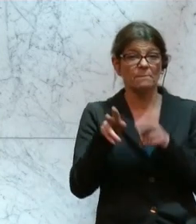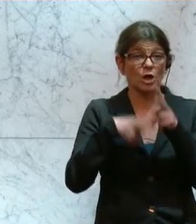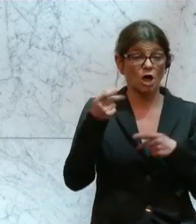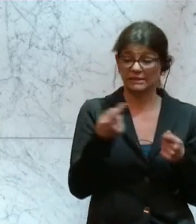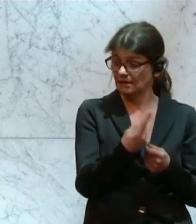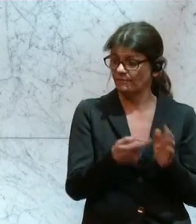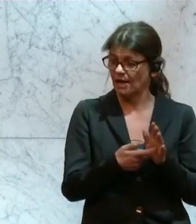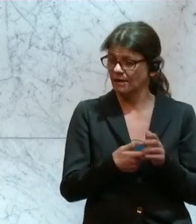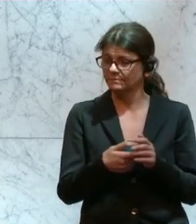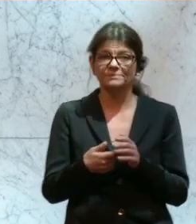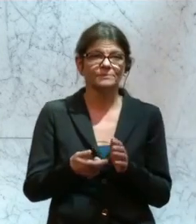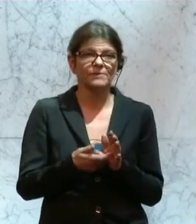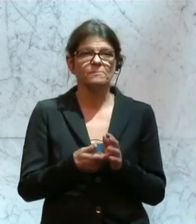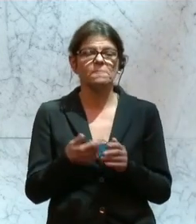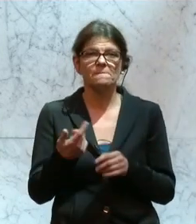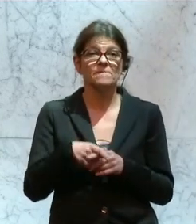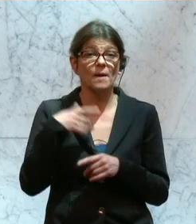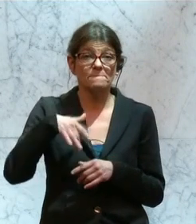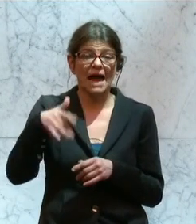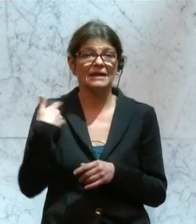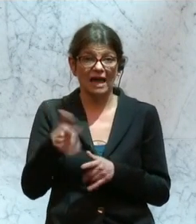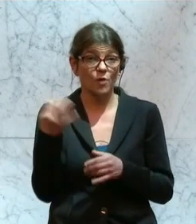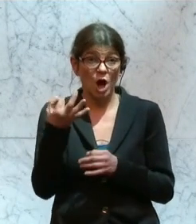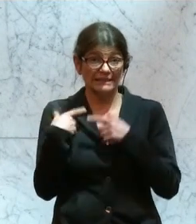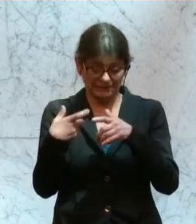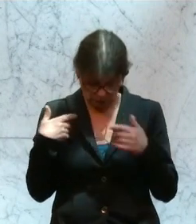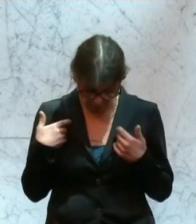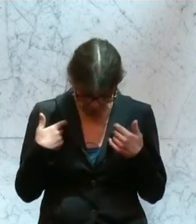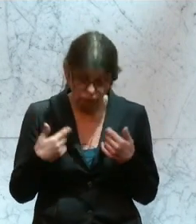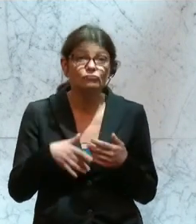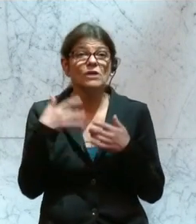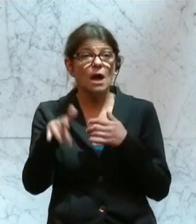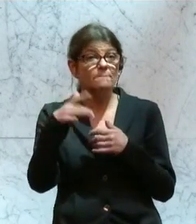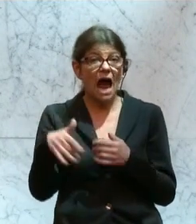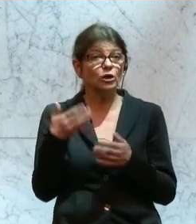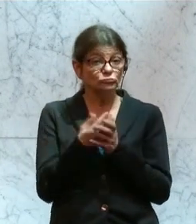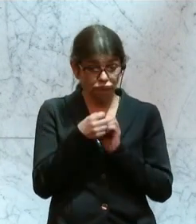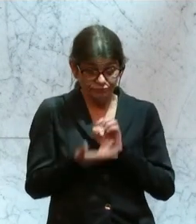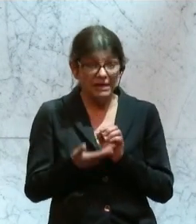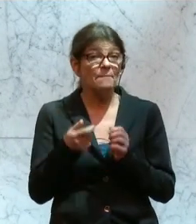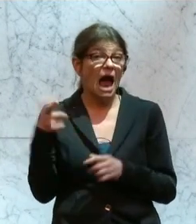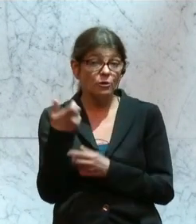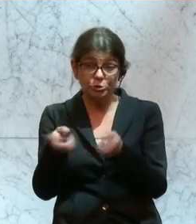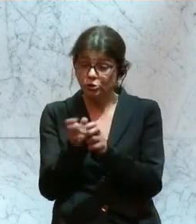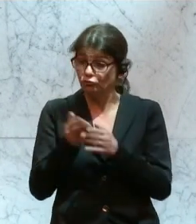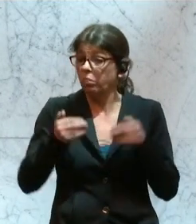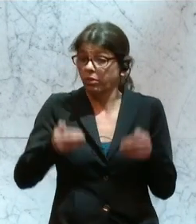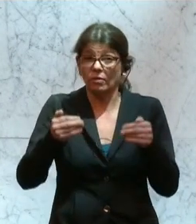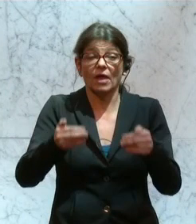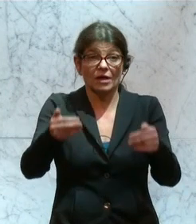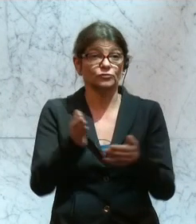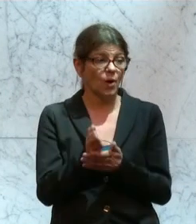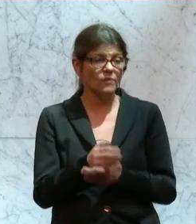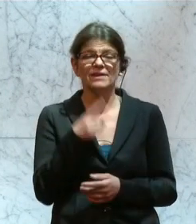fordern. Und einige dürfen wir hier heute diskutieren, manche wurden davon mehrmals im Ausschuss vertagt, vertagt oder